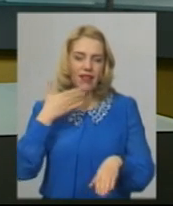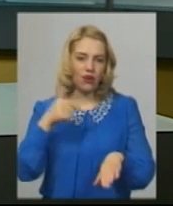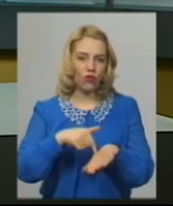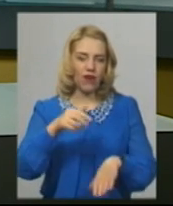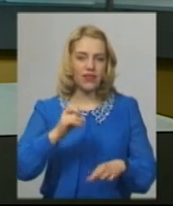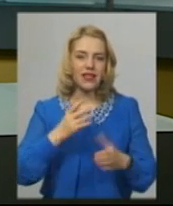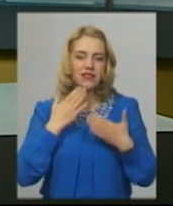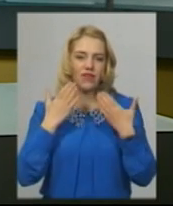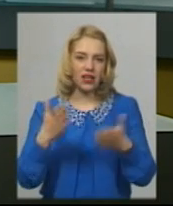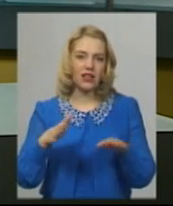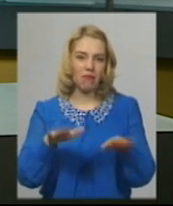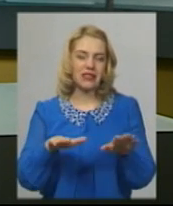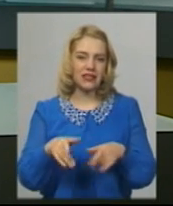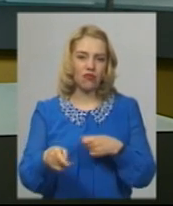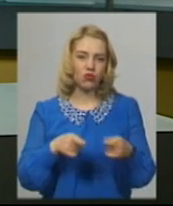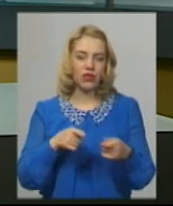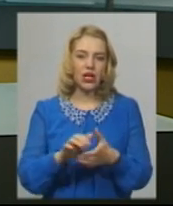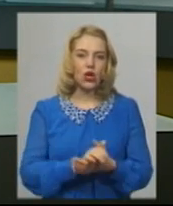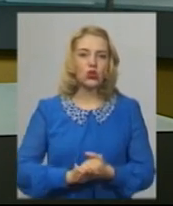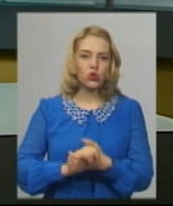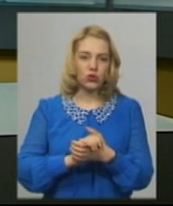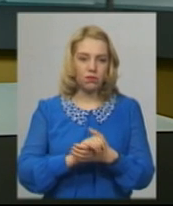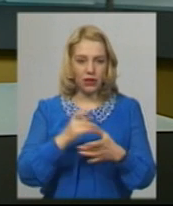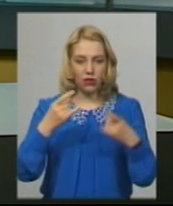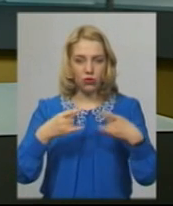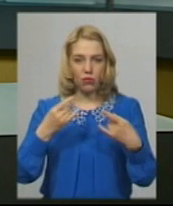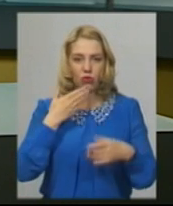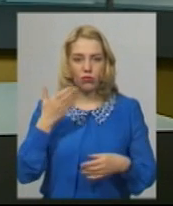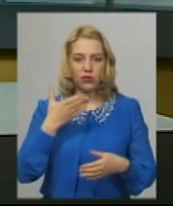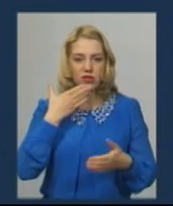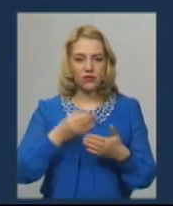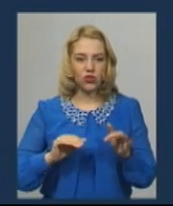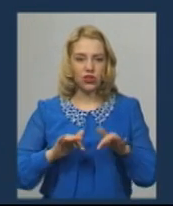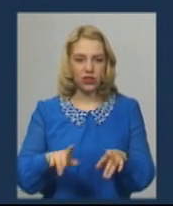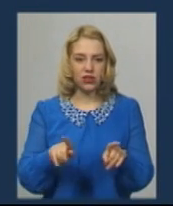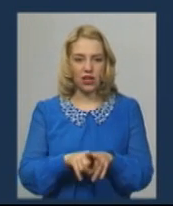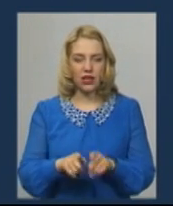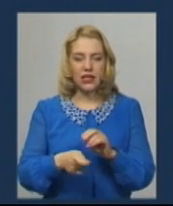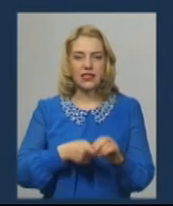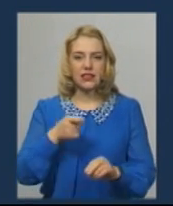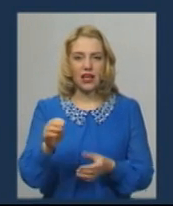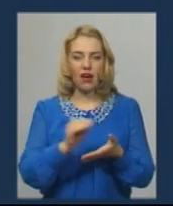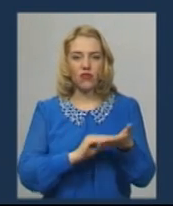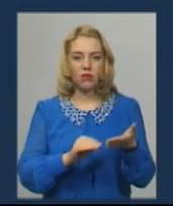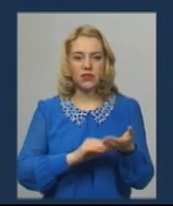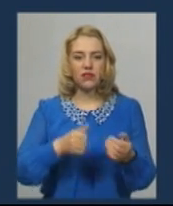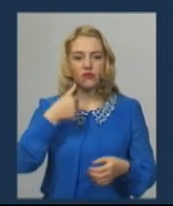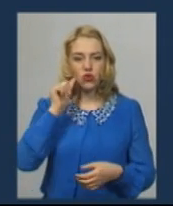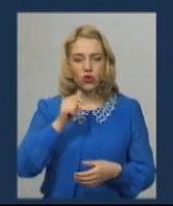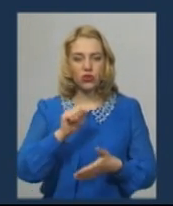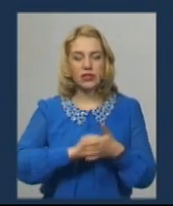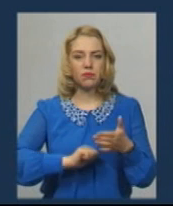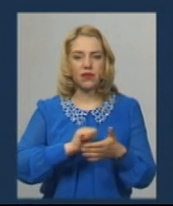влади. Суспільному міський голова прокоментував свої дії так. Заяву написав вчора з приводу